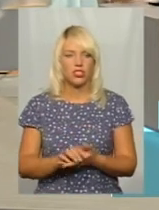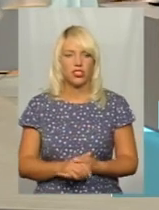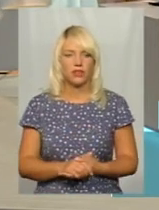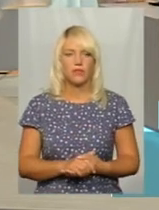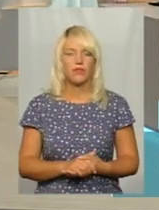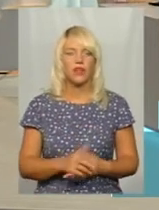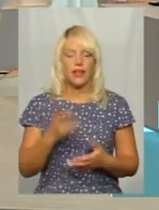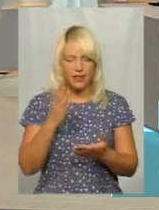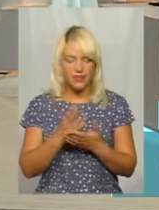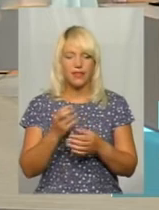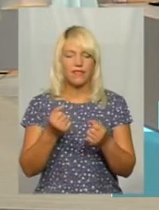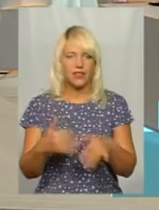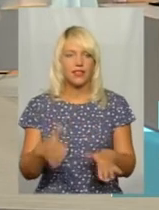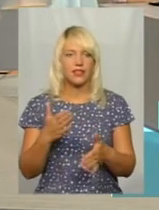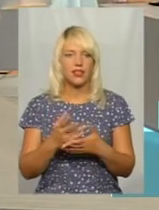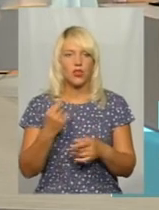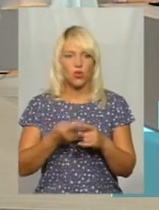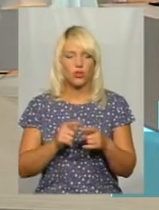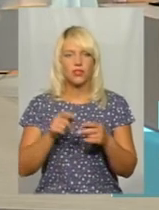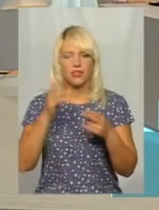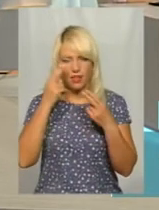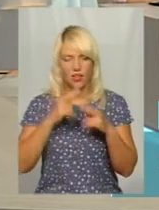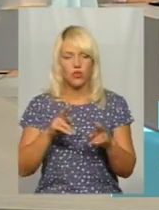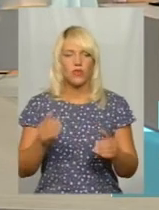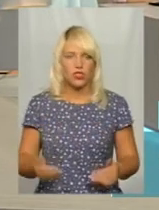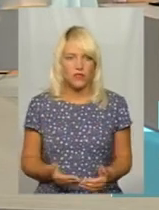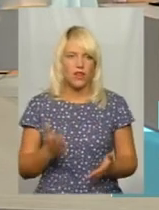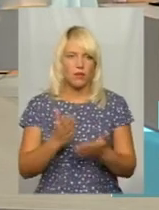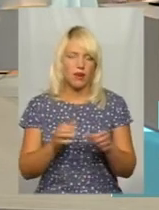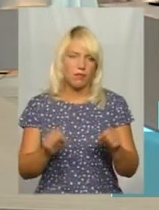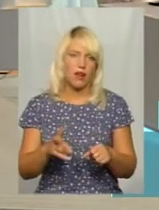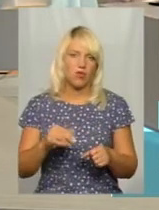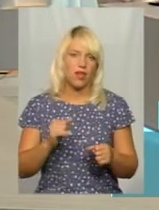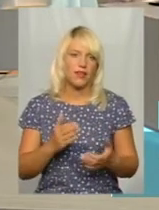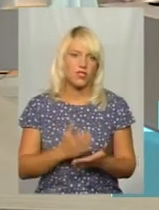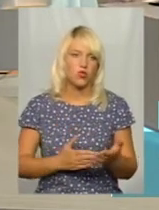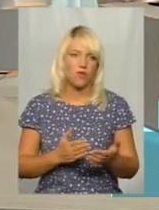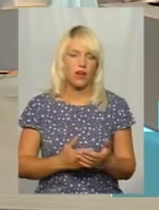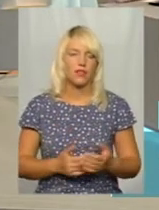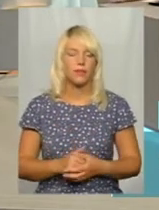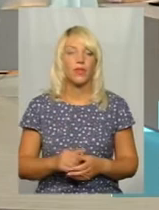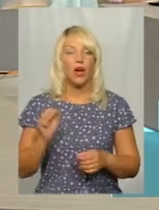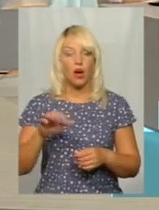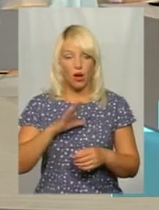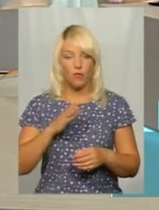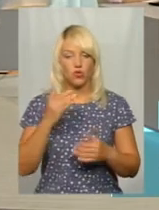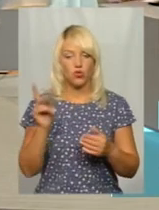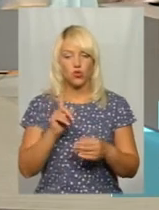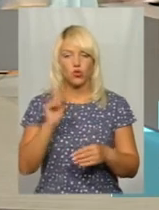втрати є. Але разом з тим, ця технологія жива і має право на існування. А чи добудовуються, можливо, елеватори?